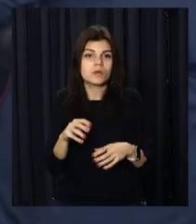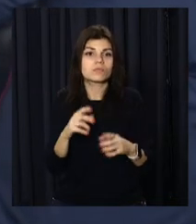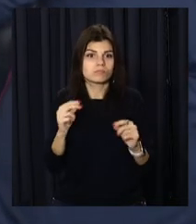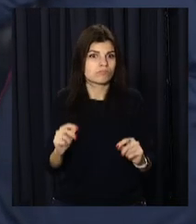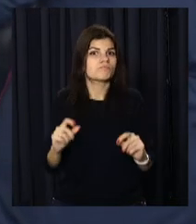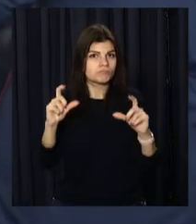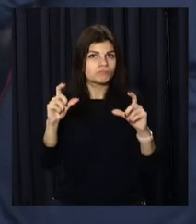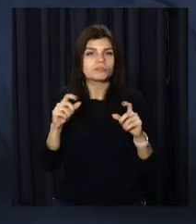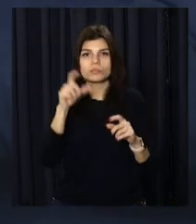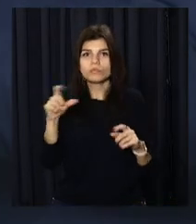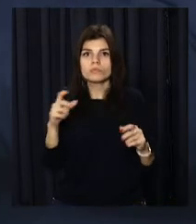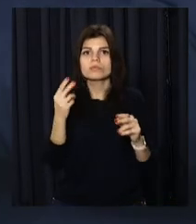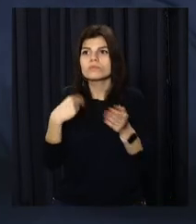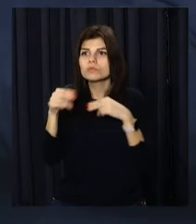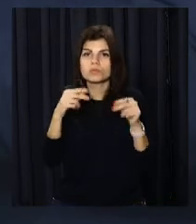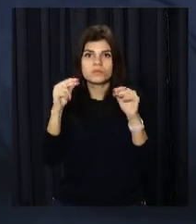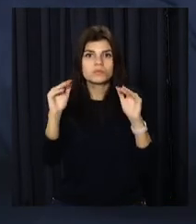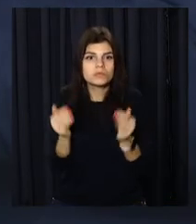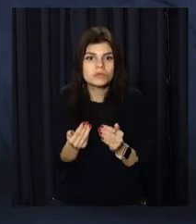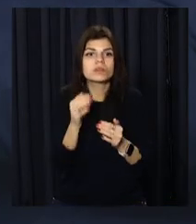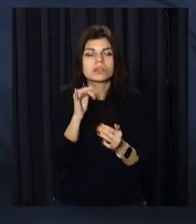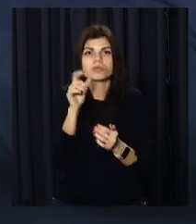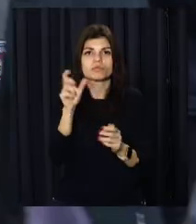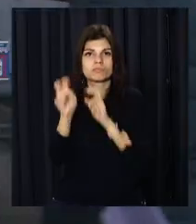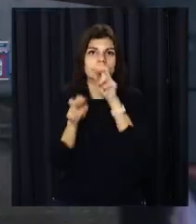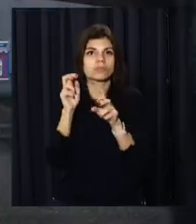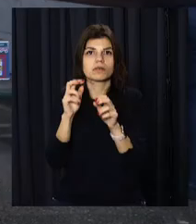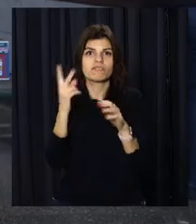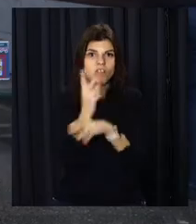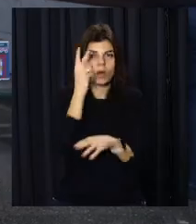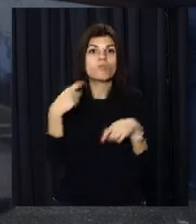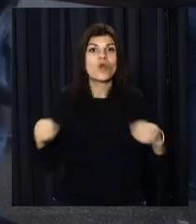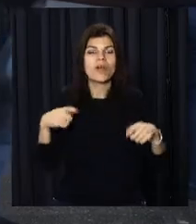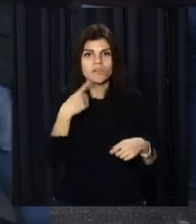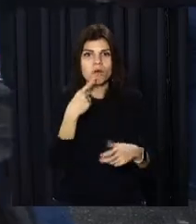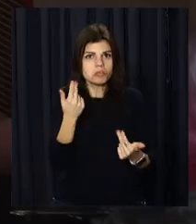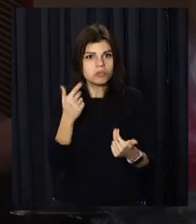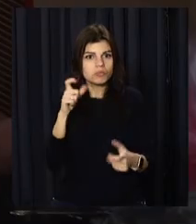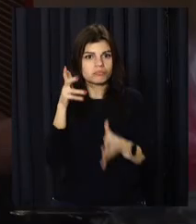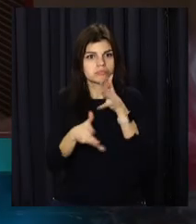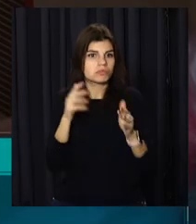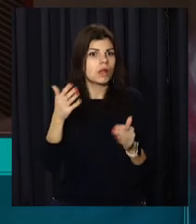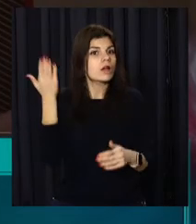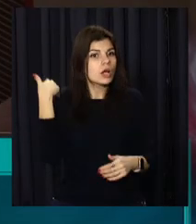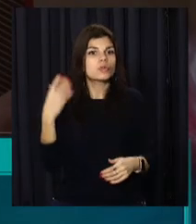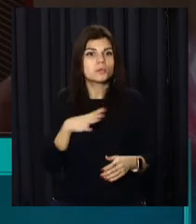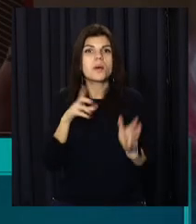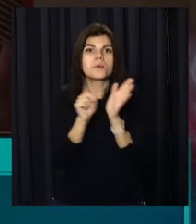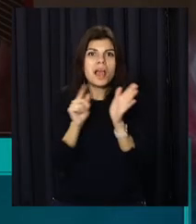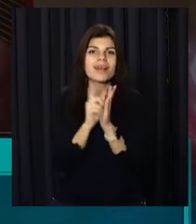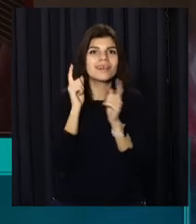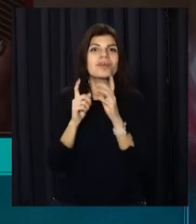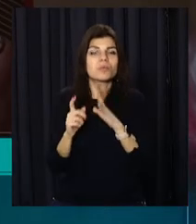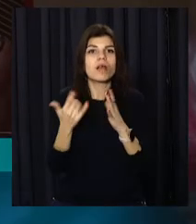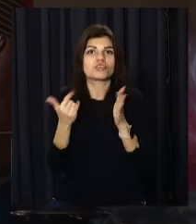лише купувати вдвічі менше, та й кількість покупців зменшилася вдвічі, каже продавчиня Валентина. Раніше ходили пенсіонери, а